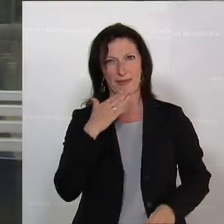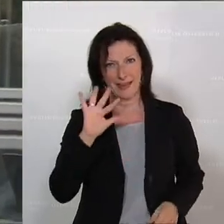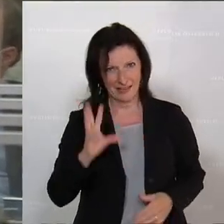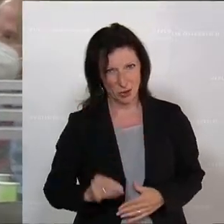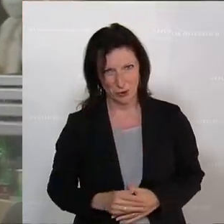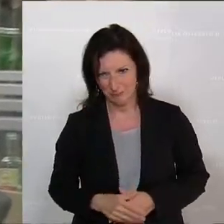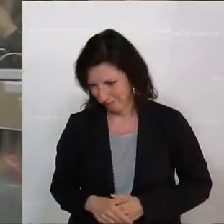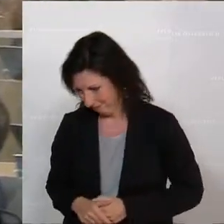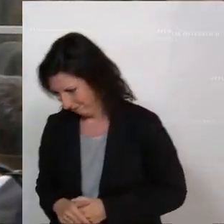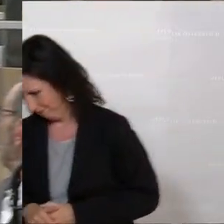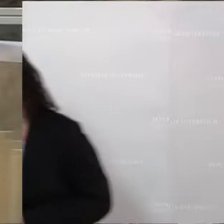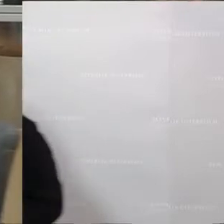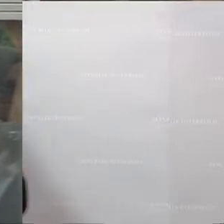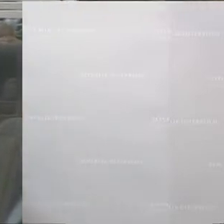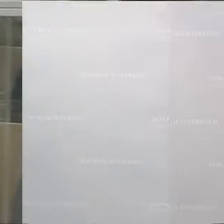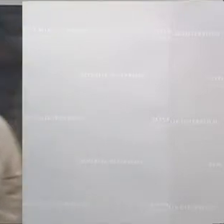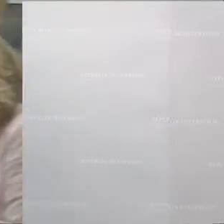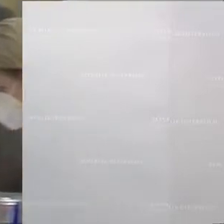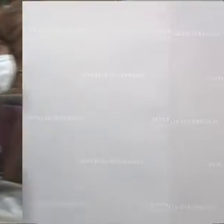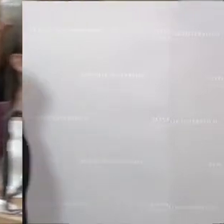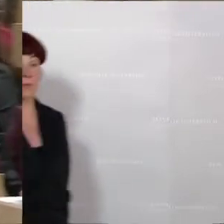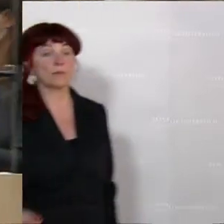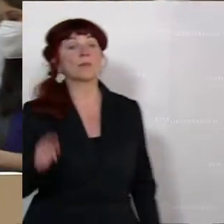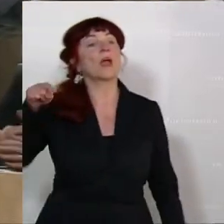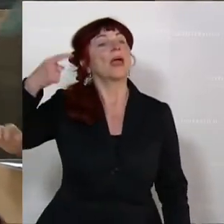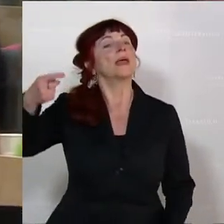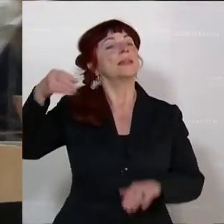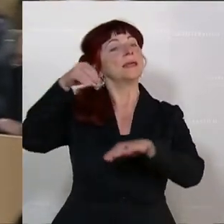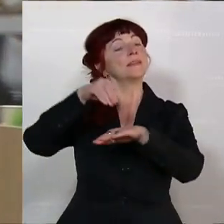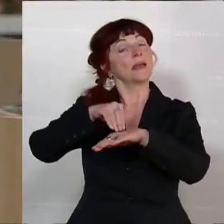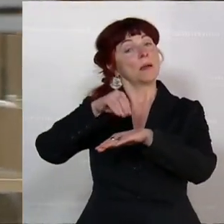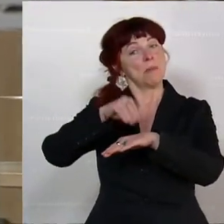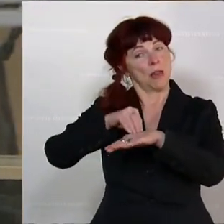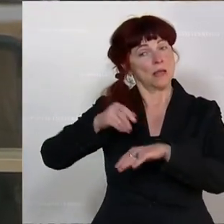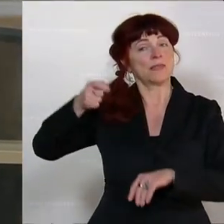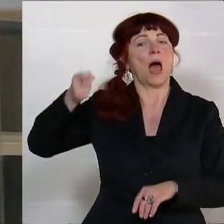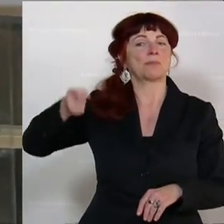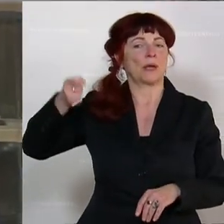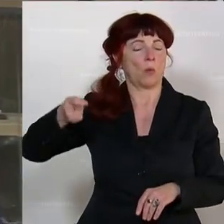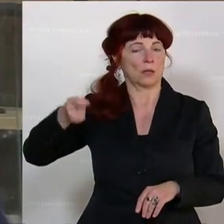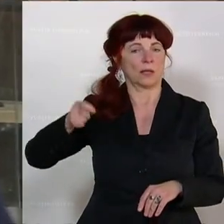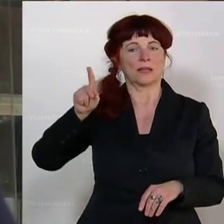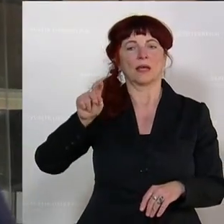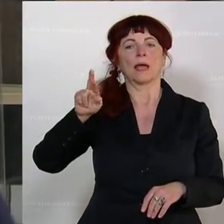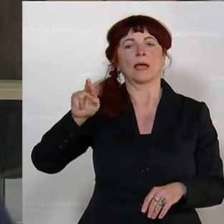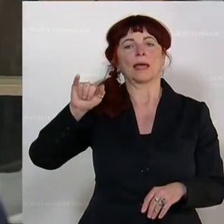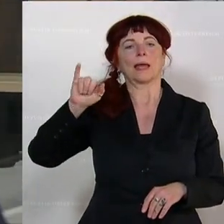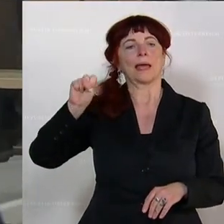Stöckmüller von den Grünen. ist zusammen mit Nina Tomaselli Mitglied im Ibiza-U-Ausschuss wie auch Stephanie Krisper von den Neos.